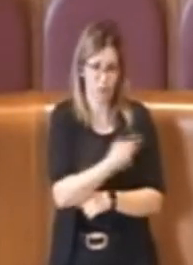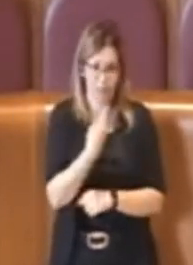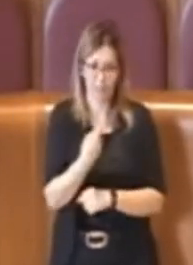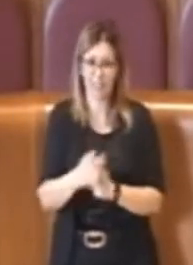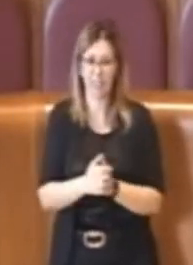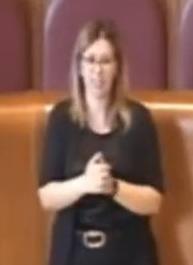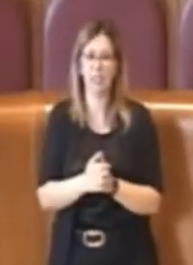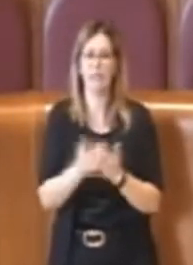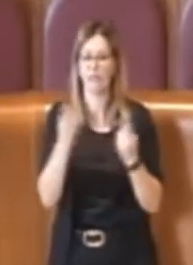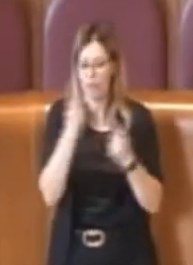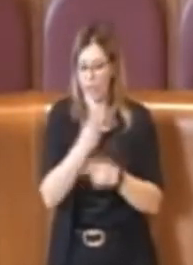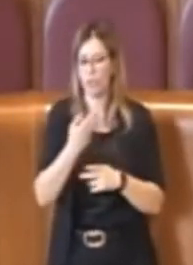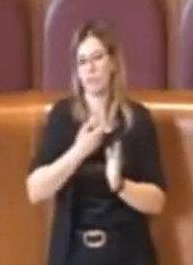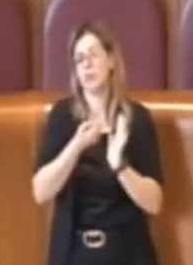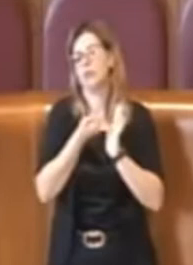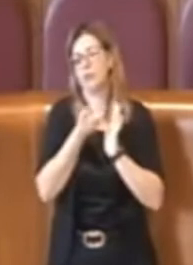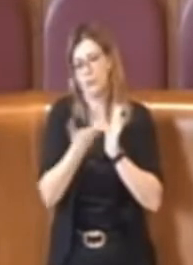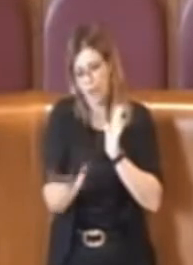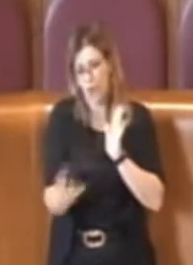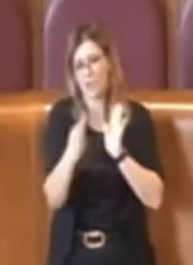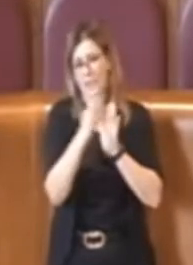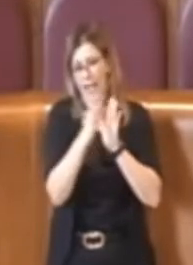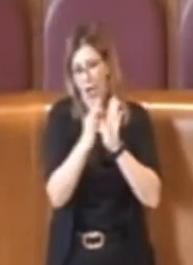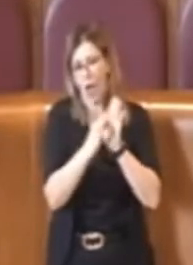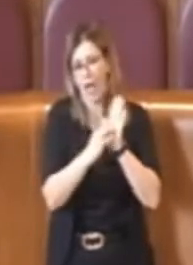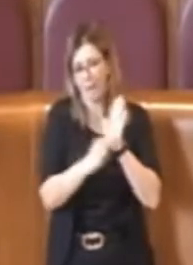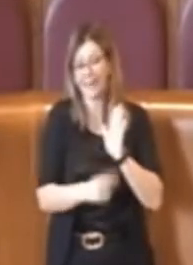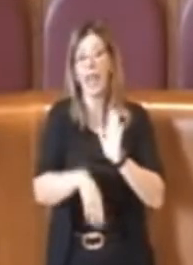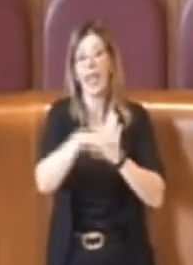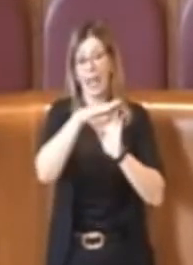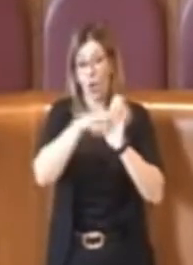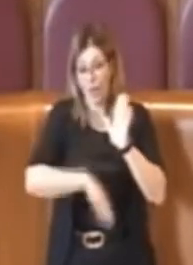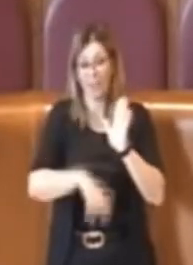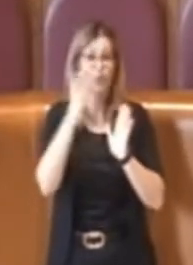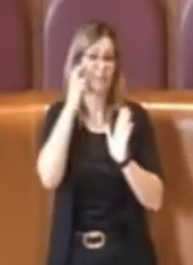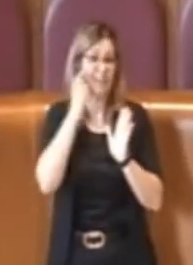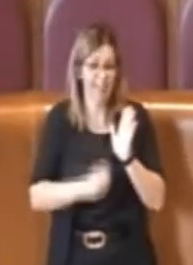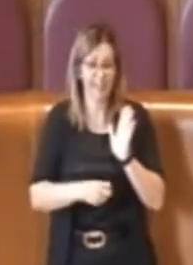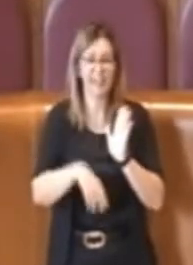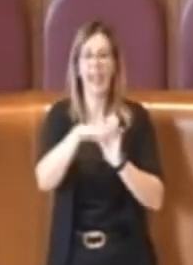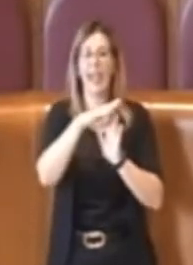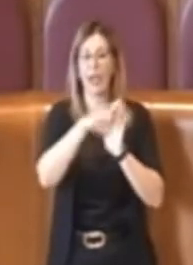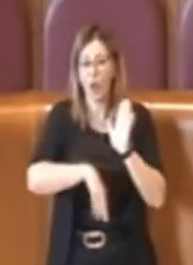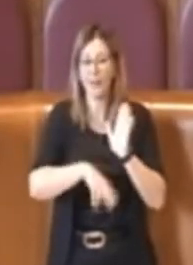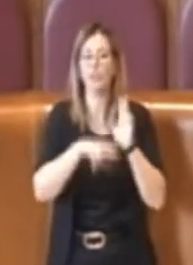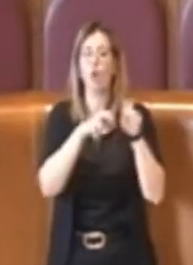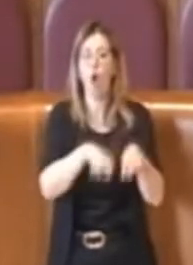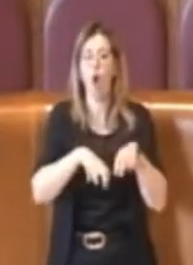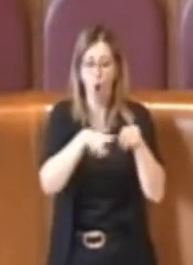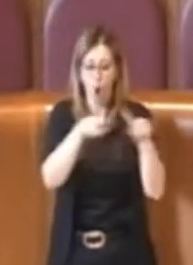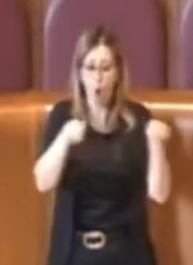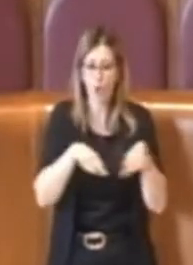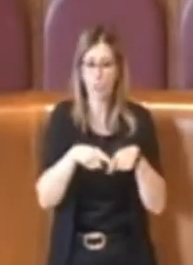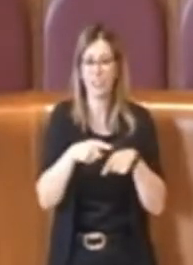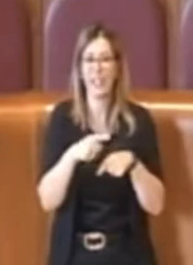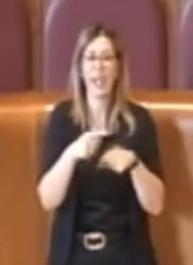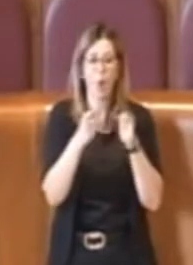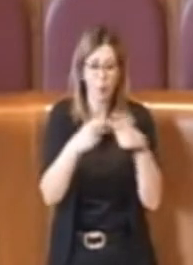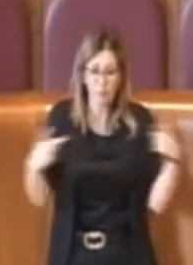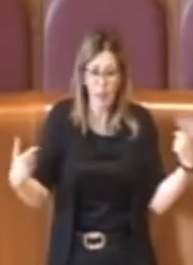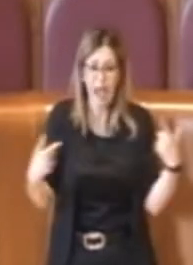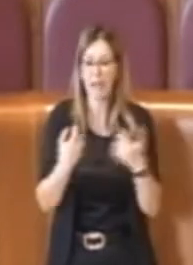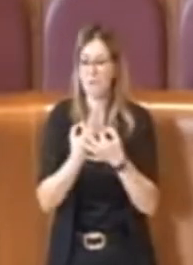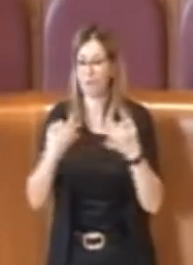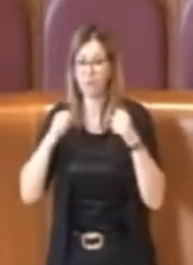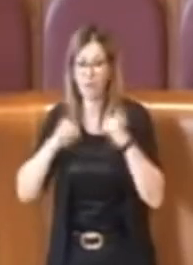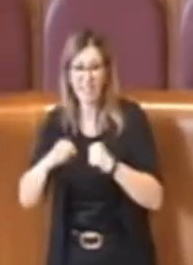regolamenti, come sono stati oggi elencati, come il regolamento del Verde, il regolamento degli orti urbani, il regolamento sul benessere animale, il regolamento